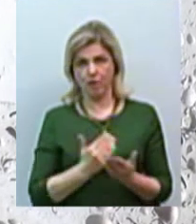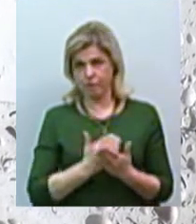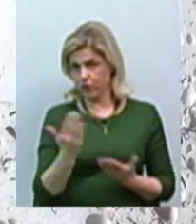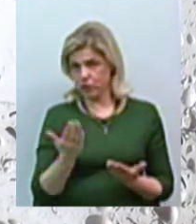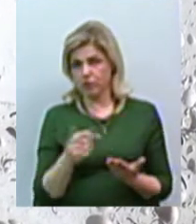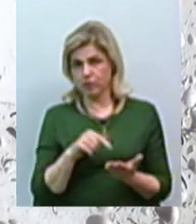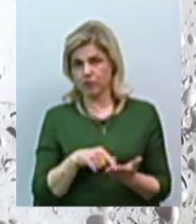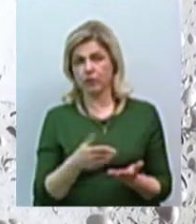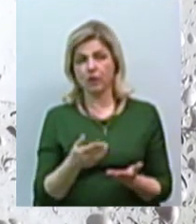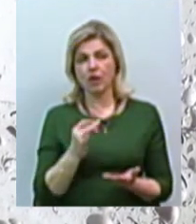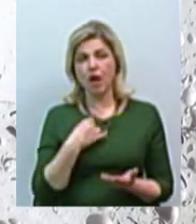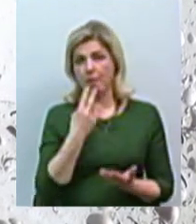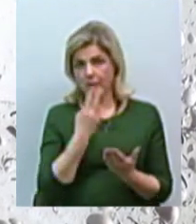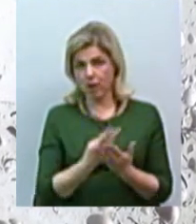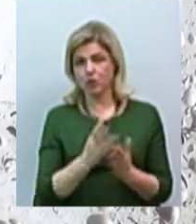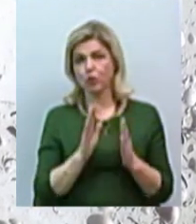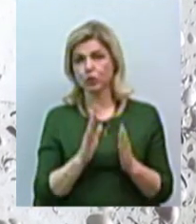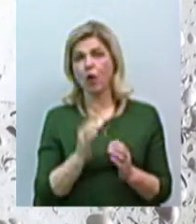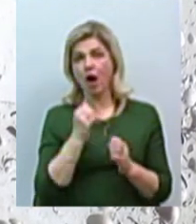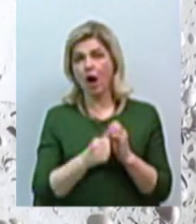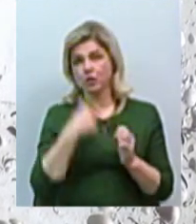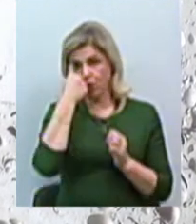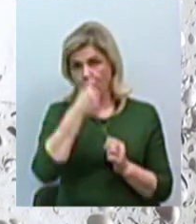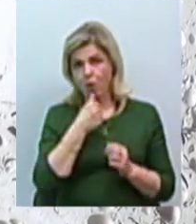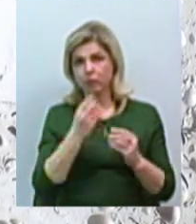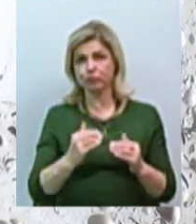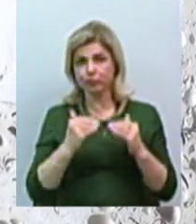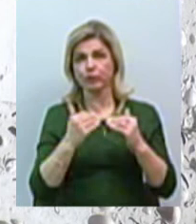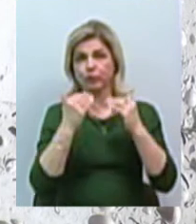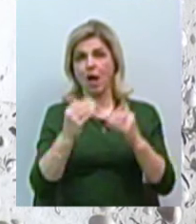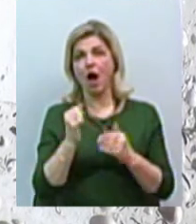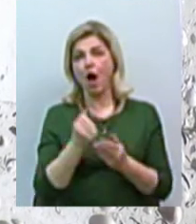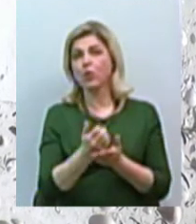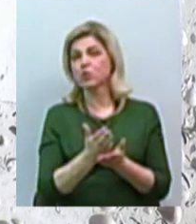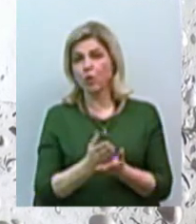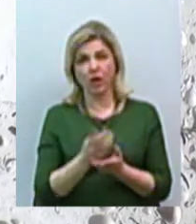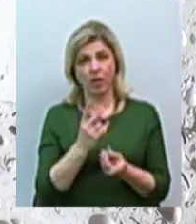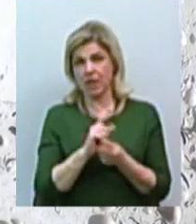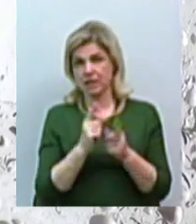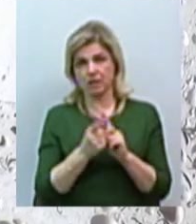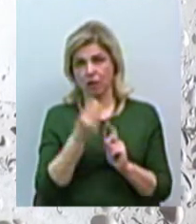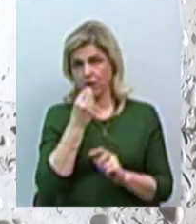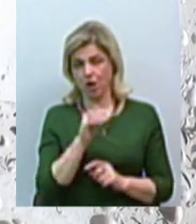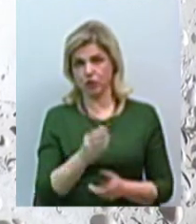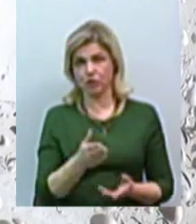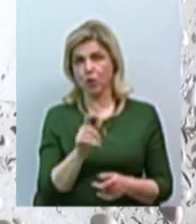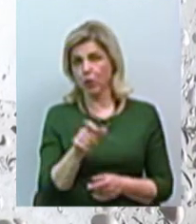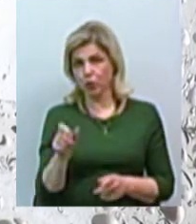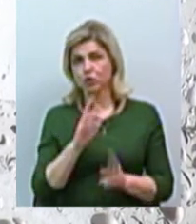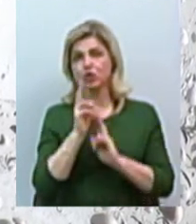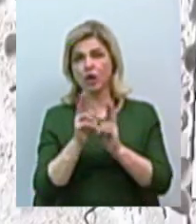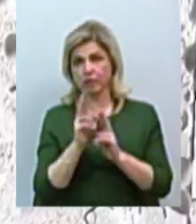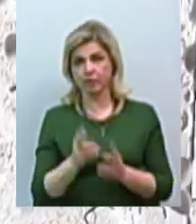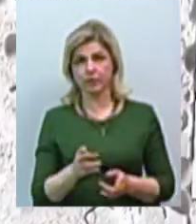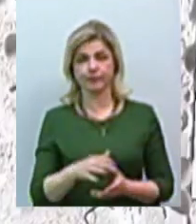просто, що щороку підвищуються ці тарифи, а послуги не стають кращими, люди скажуть це просто